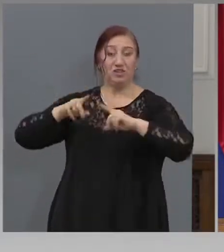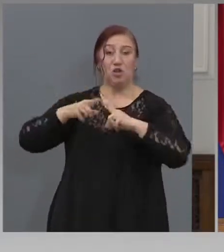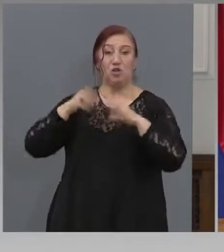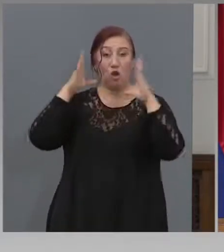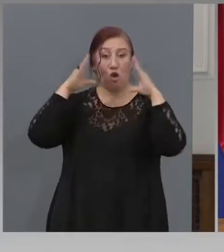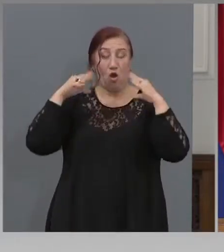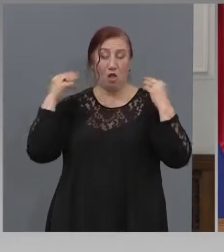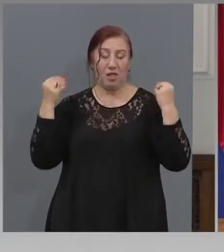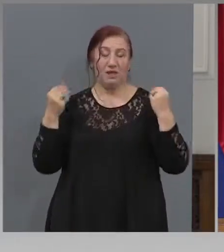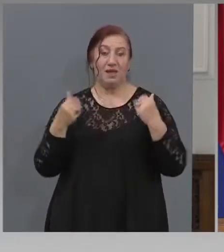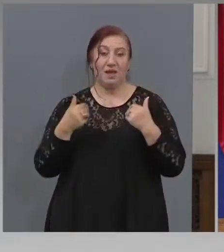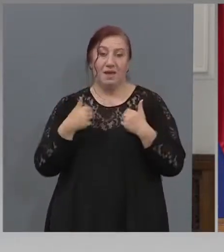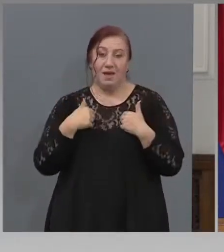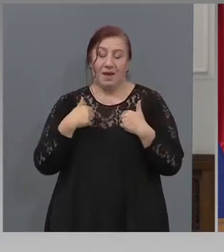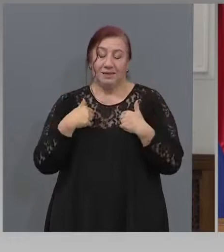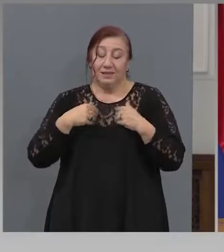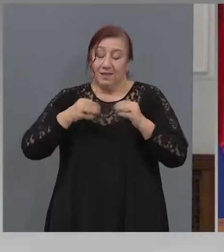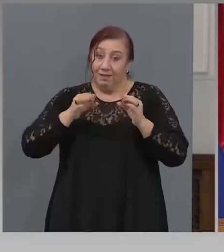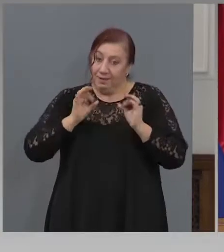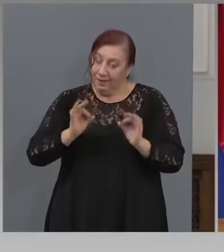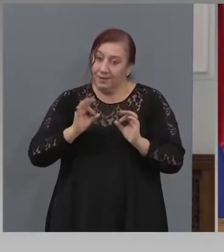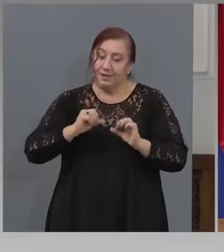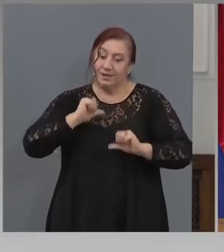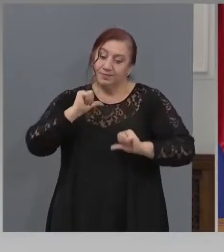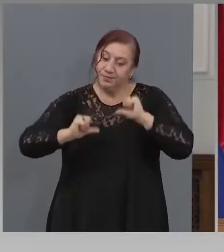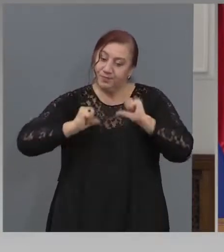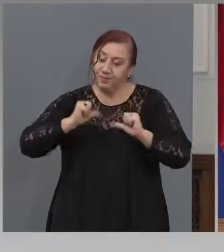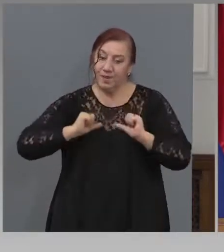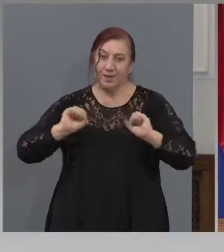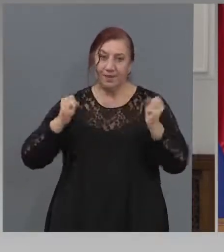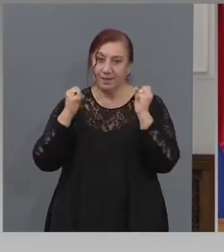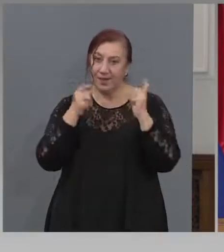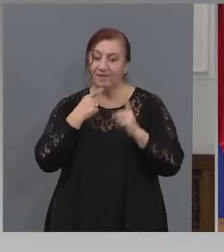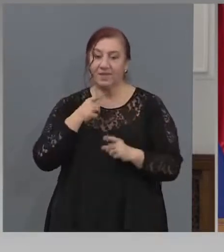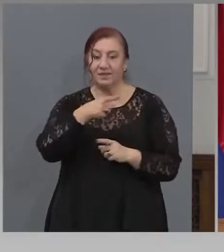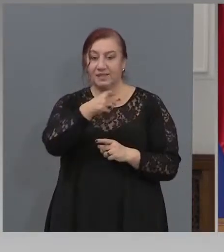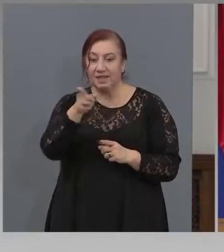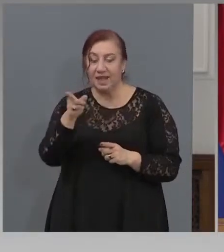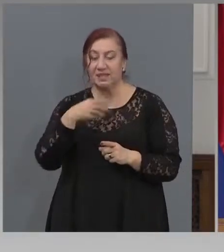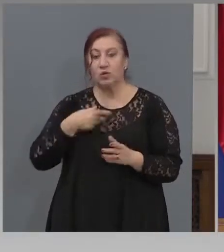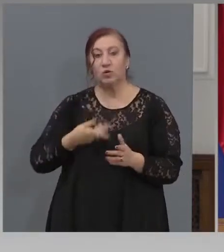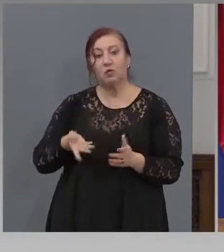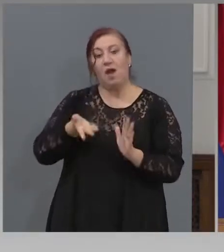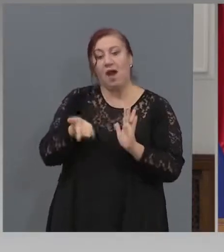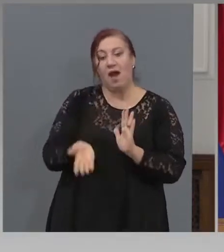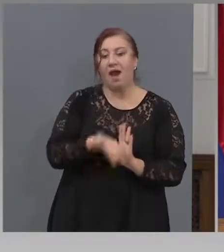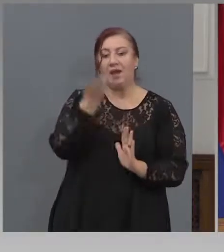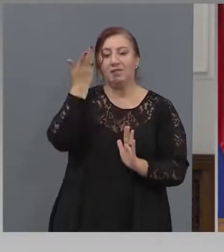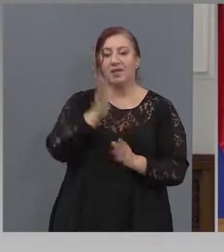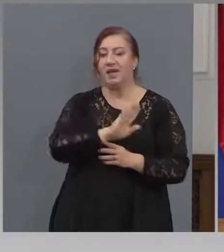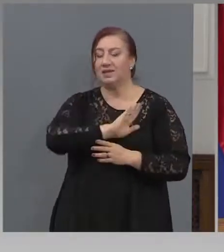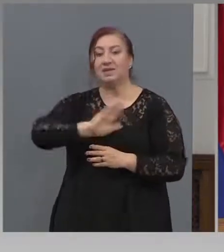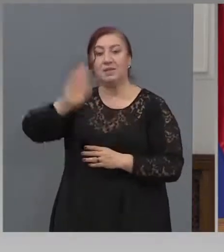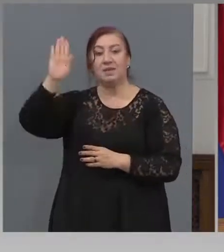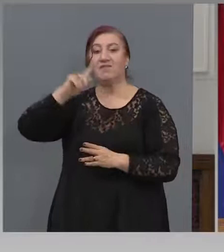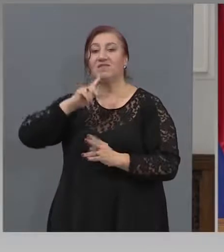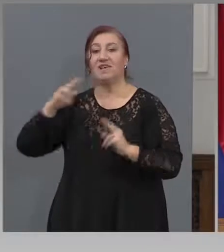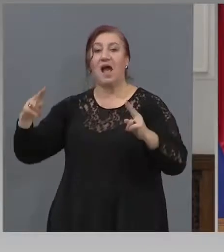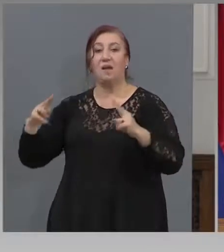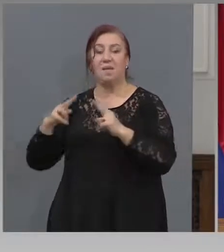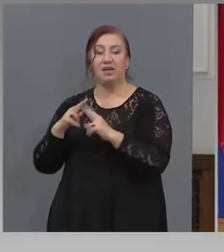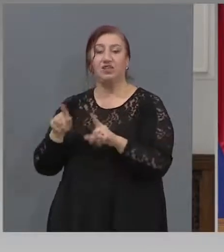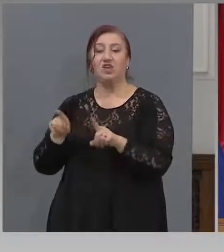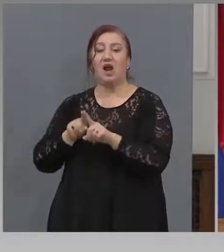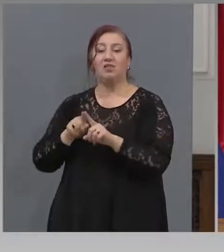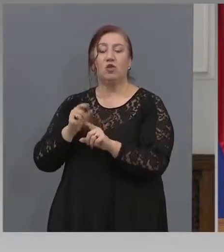съм им ядосан на тези, които станаха и си замидаха за Париж. Като сезонни работници, или като не ги знам